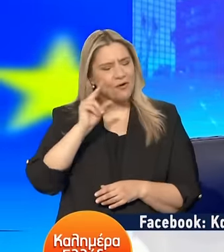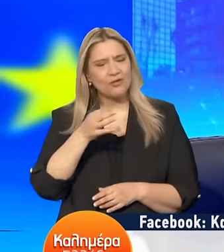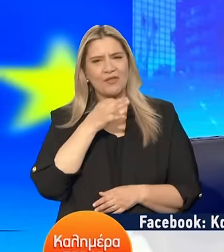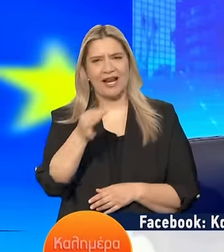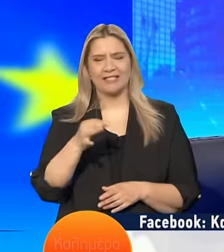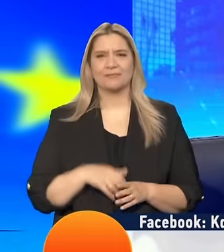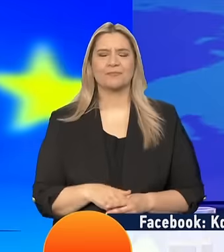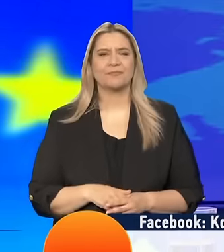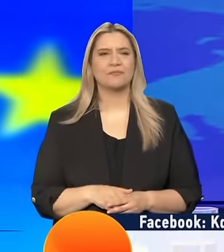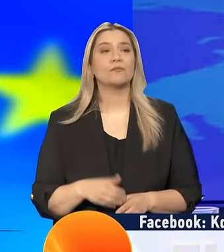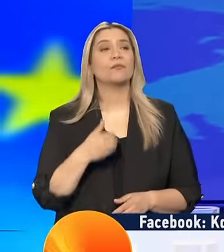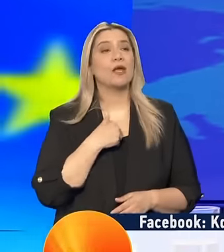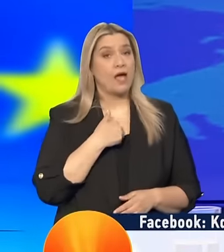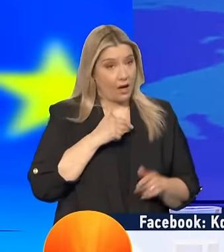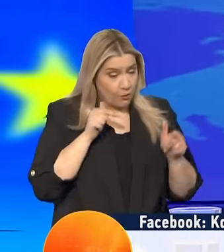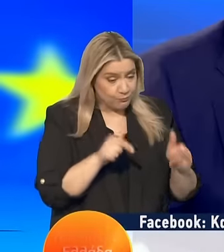ίδιο